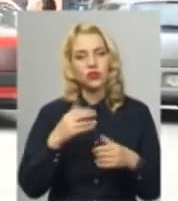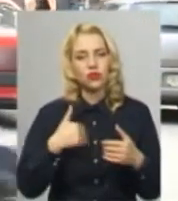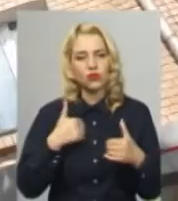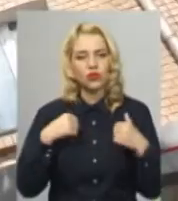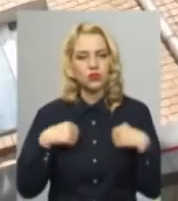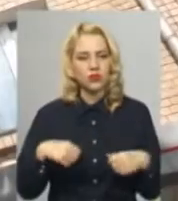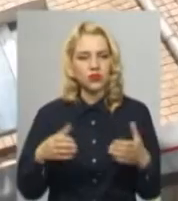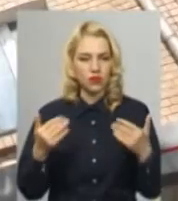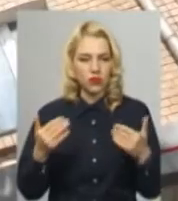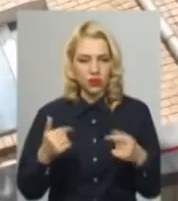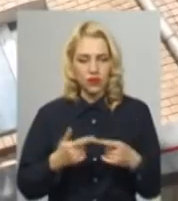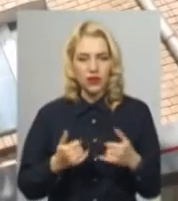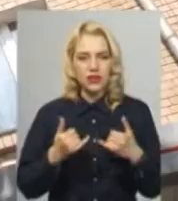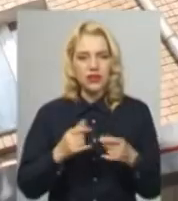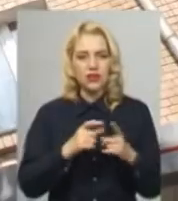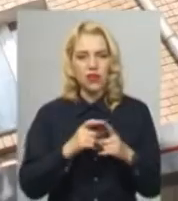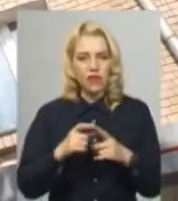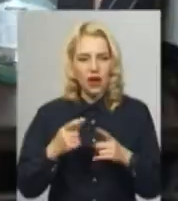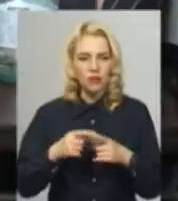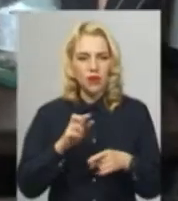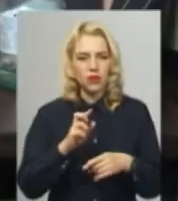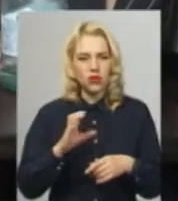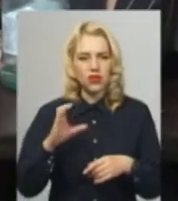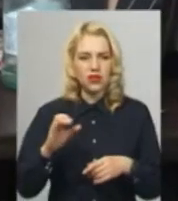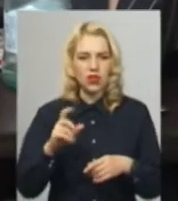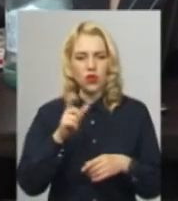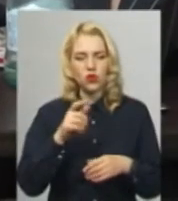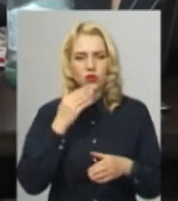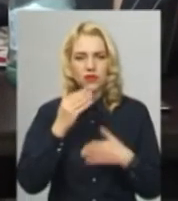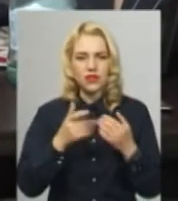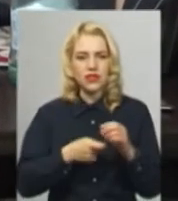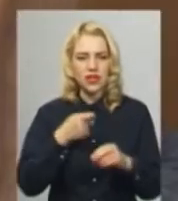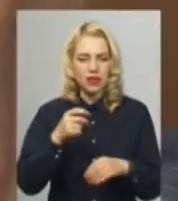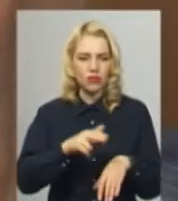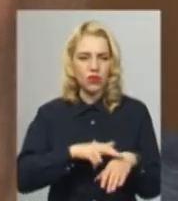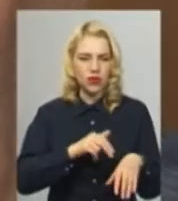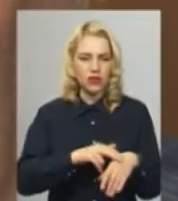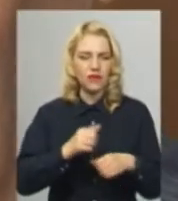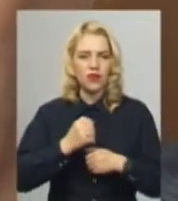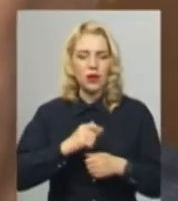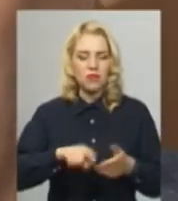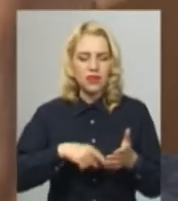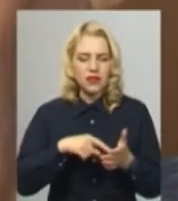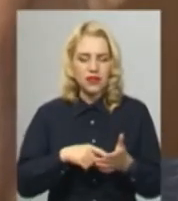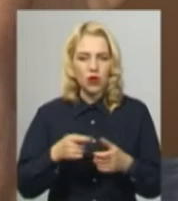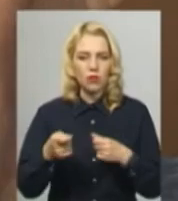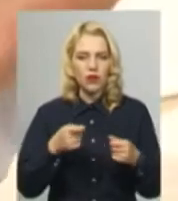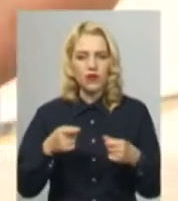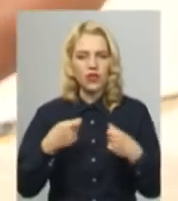відпочивати. За словами Богдана Віцінського, мешканці із заявами зверталися до поліції, міського управління торгівлі, міського голови та